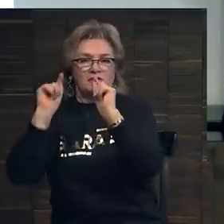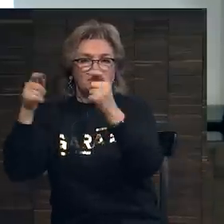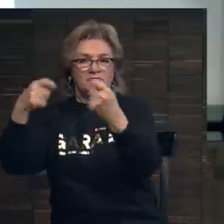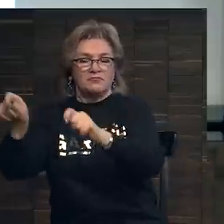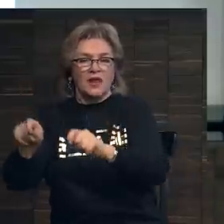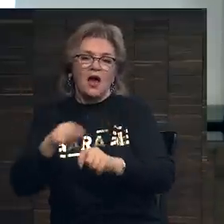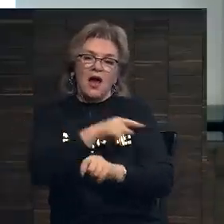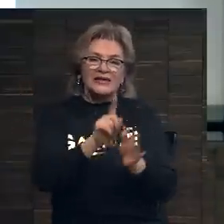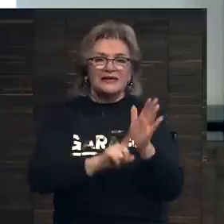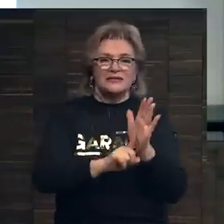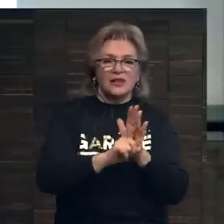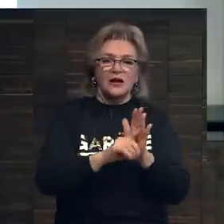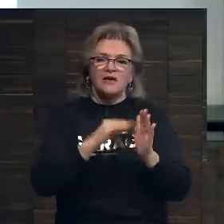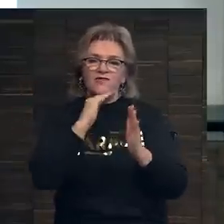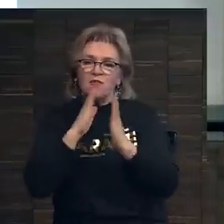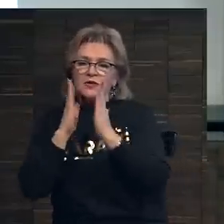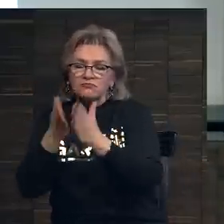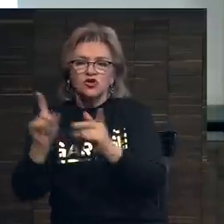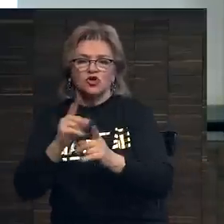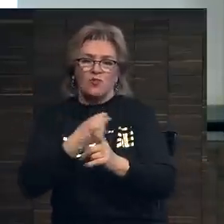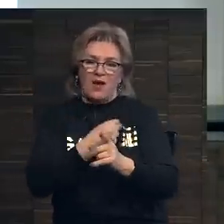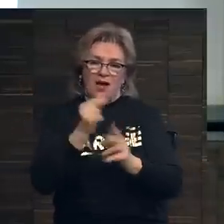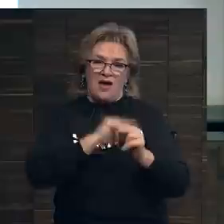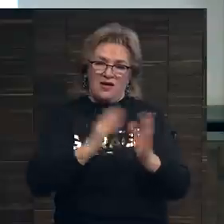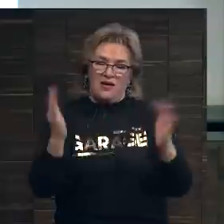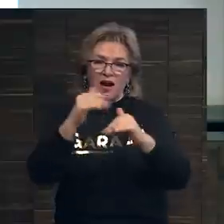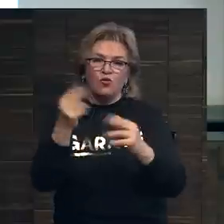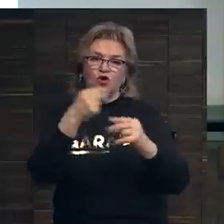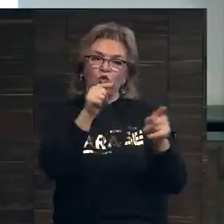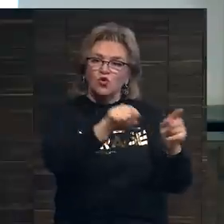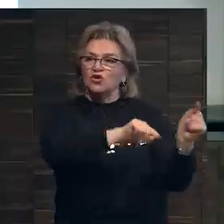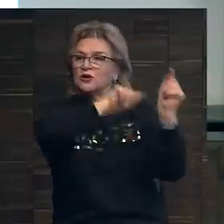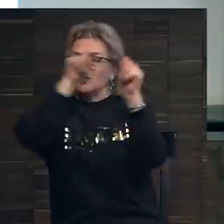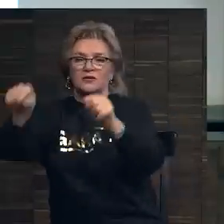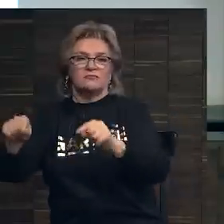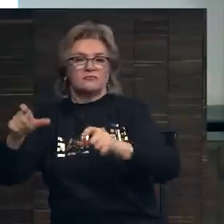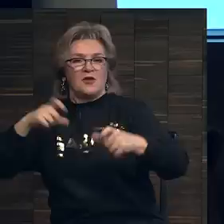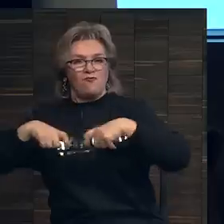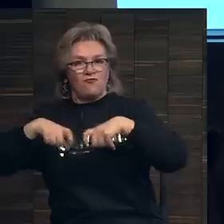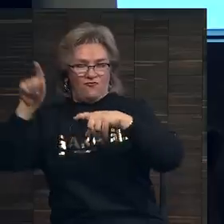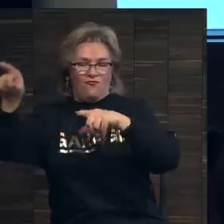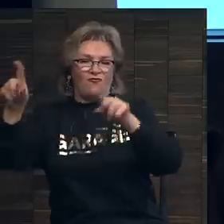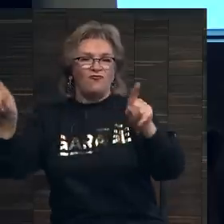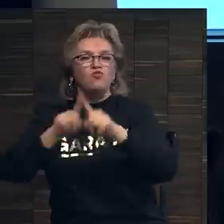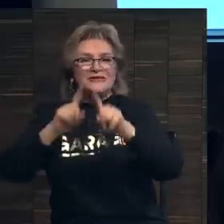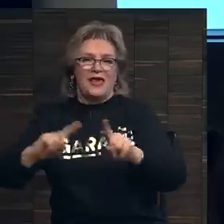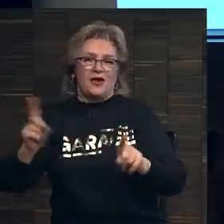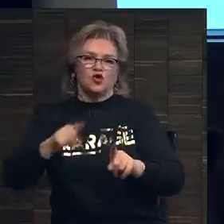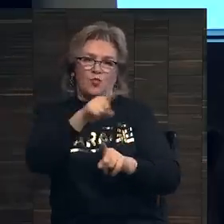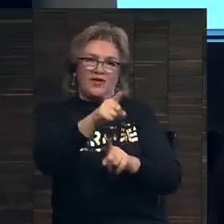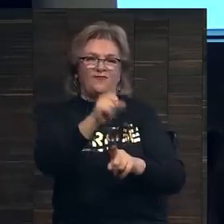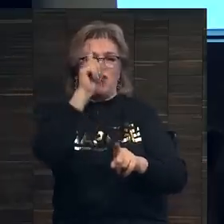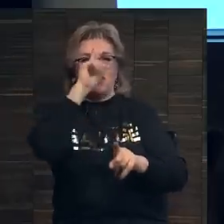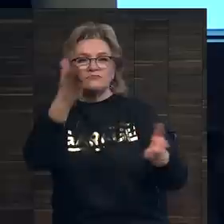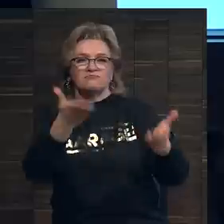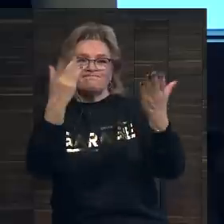они стали сосредоточиваться на том, чтобы работы художника оказались в музеях, в институциях, которые только укрепят репутацию